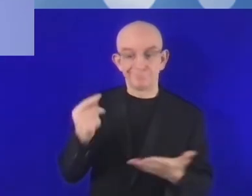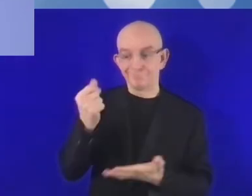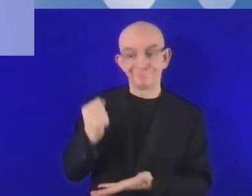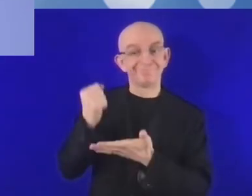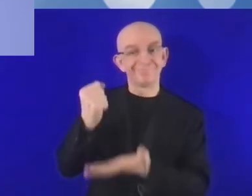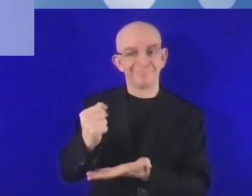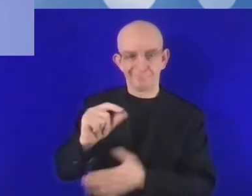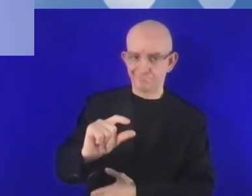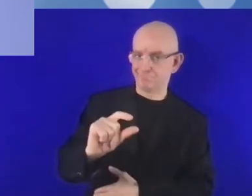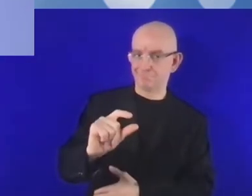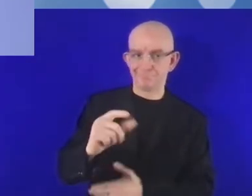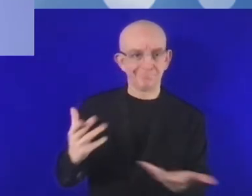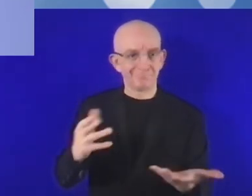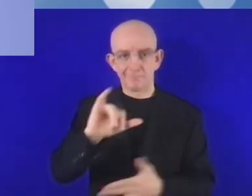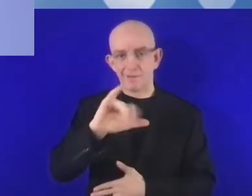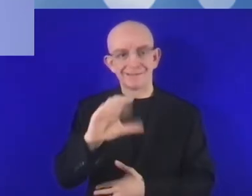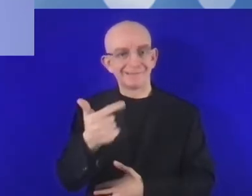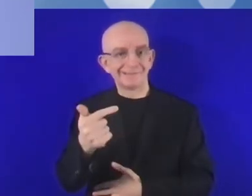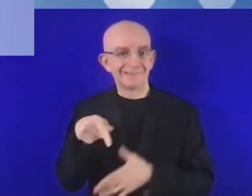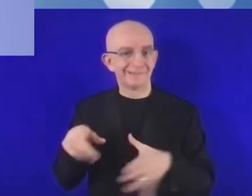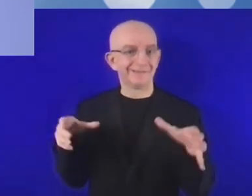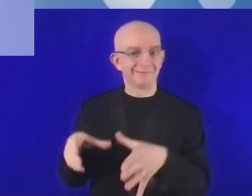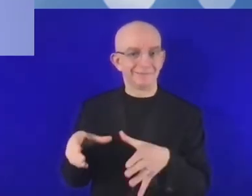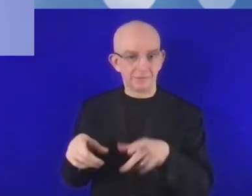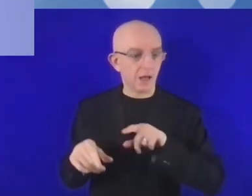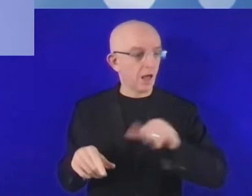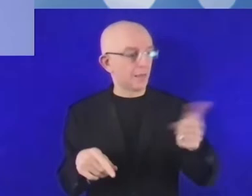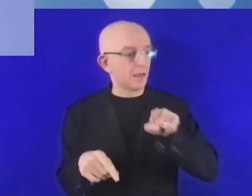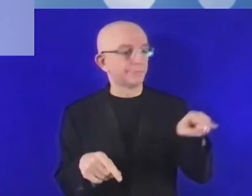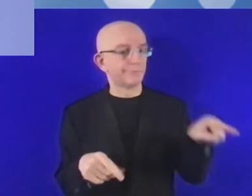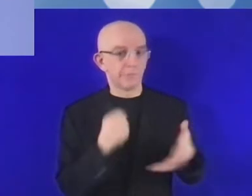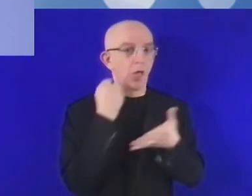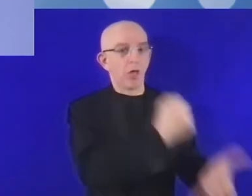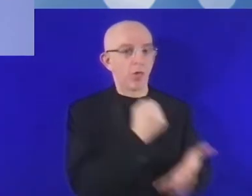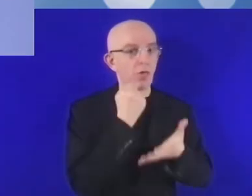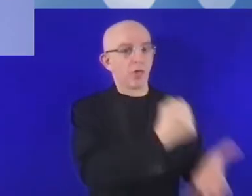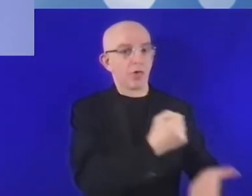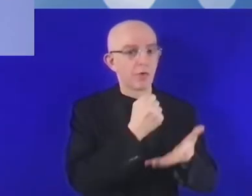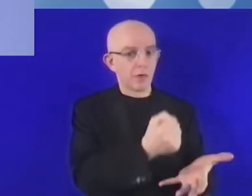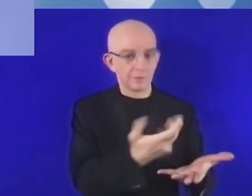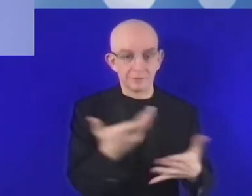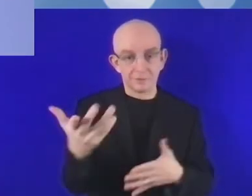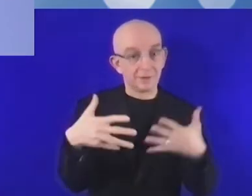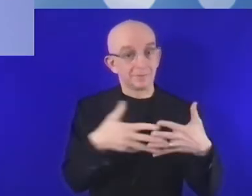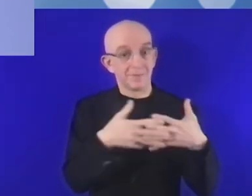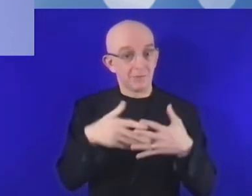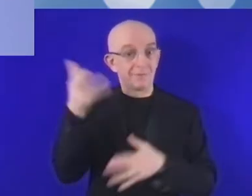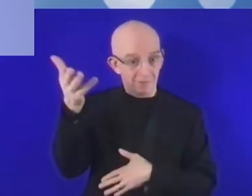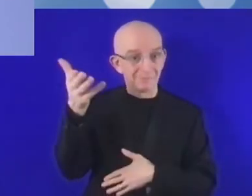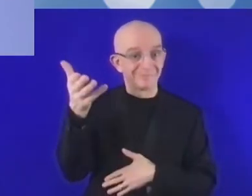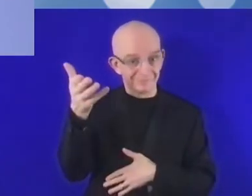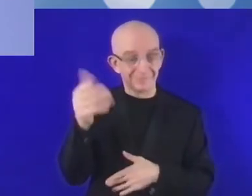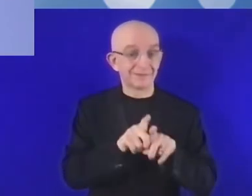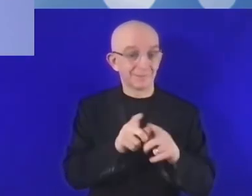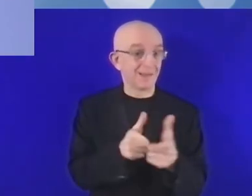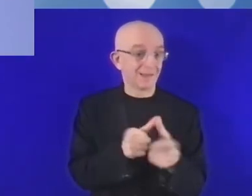Jednocześnie transformacja cyfrowa wymaga ogromnych nakładów inwestycyjnych. Według ostatnich